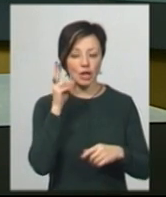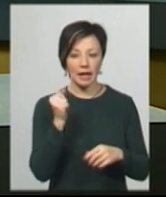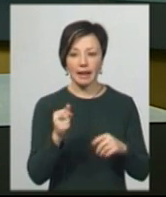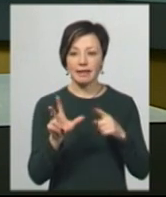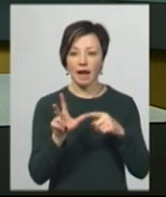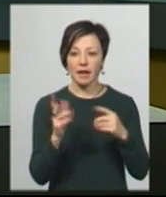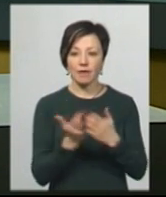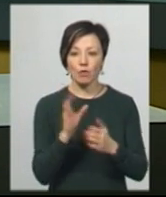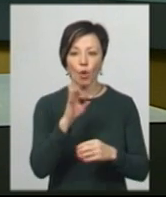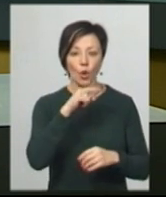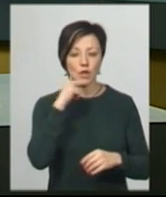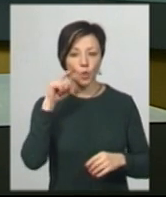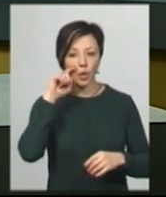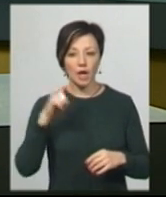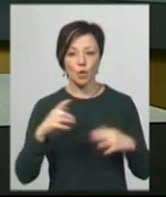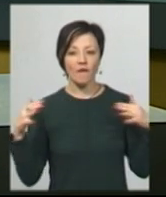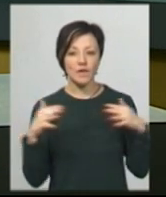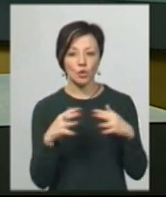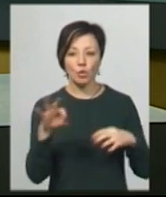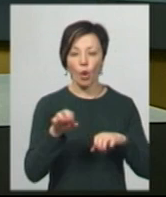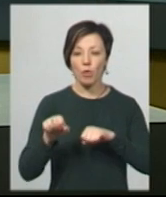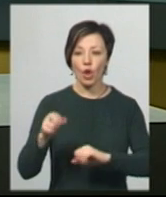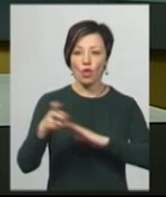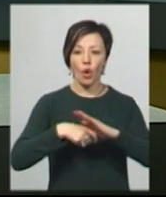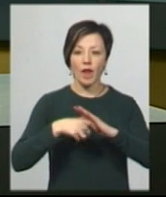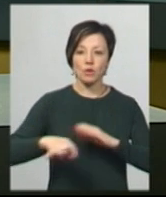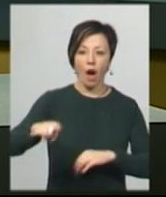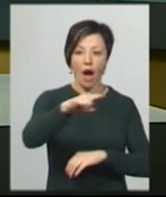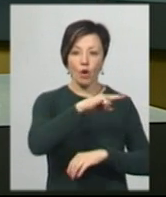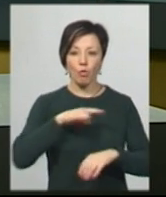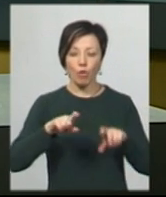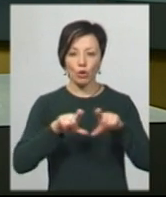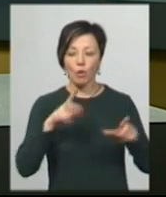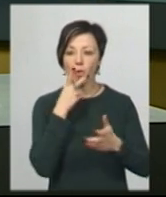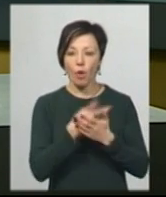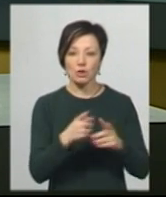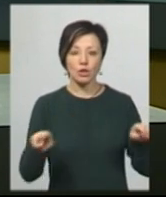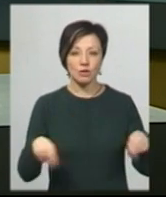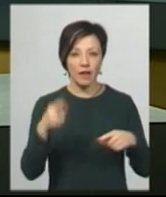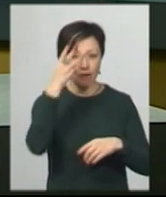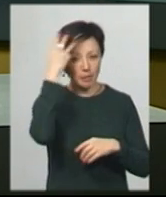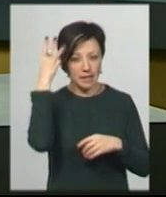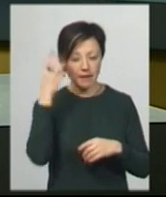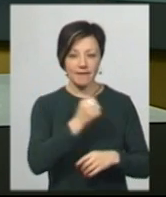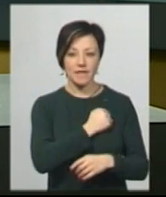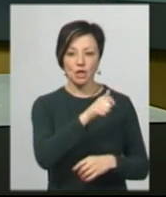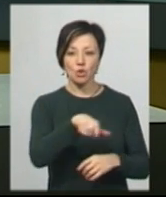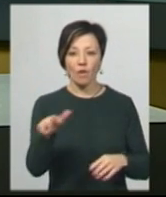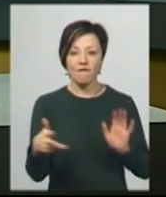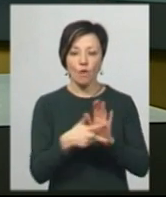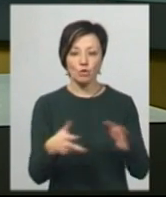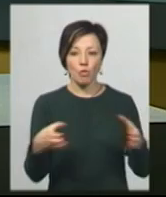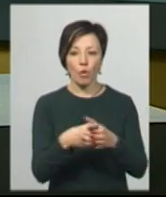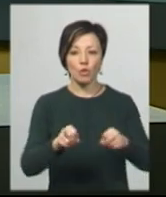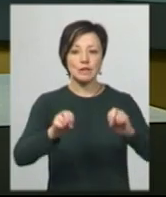третій фільм про російсько-українську війну, про оборону Донецького аеропорту, показ який організували в обласному центрі військові восьмого